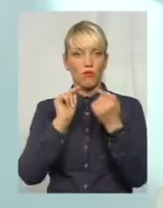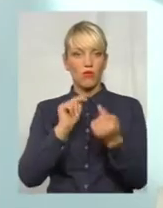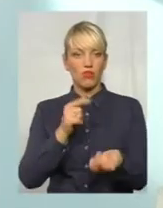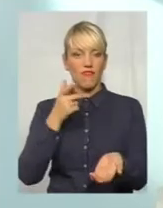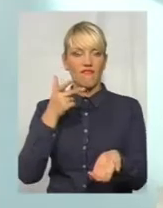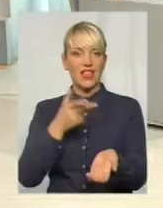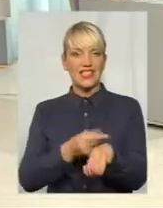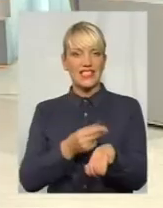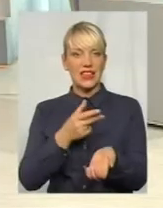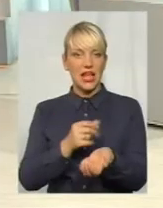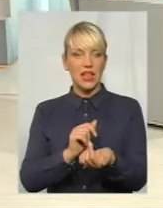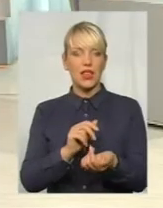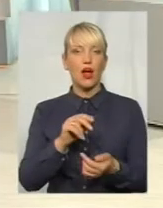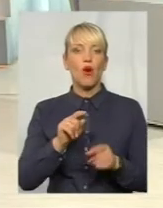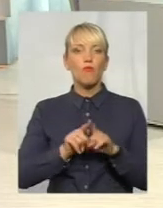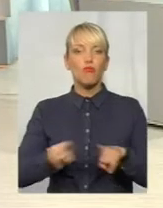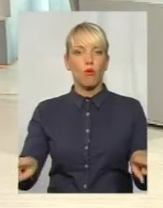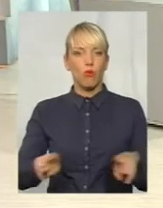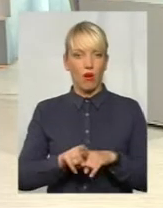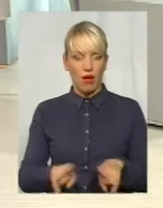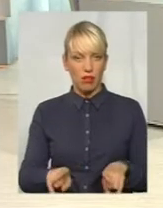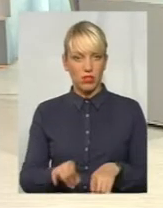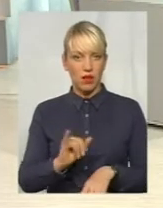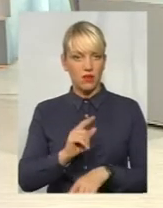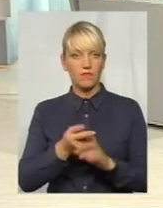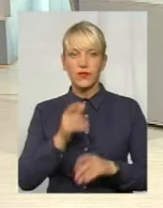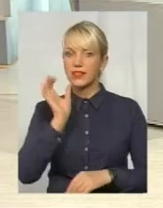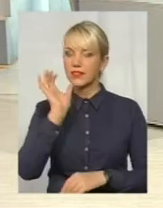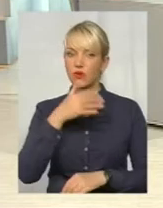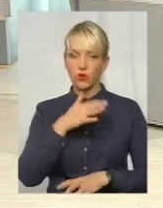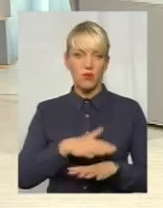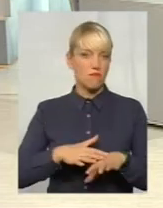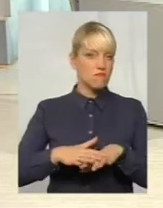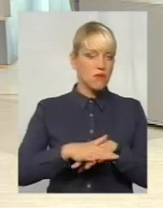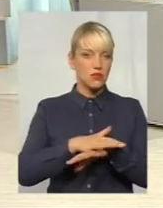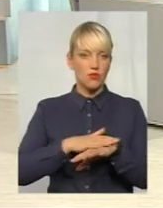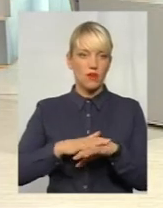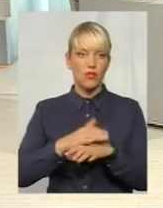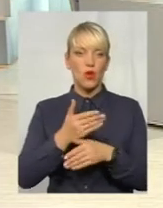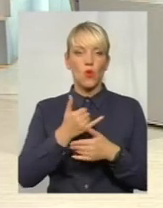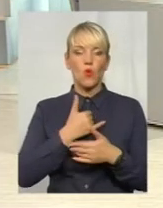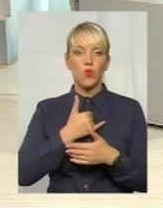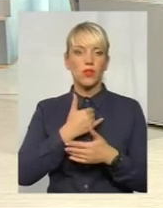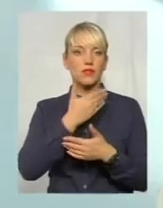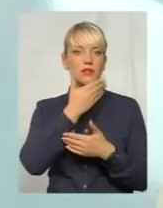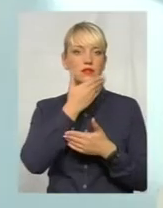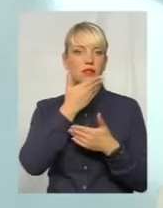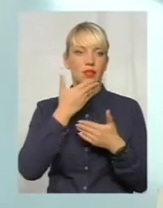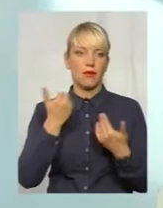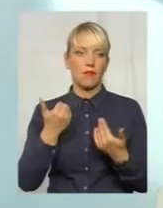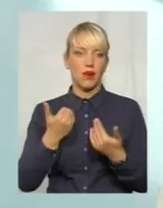і вона з кожним роком набирає сили і стає все більш серйозною, більш масованою, ми не маємо такого напруження